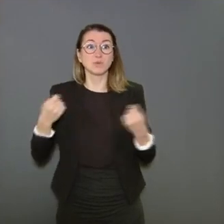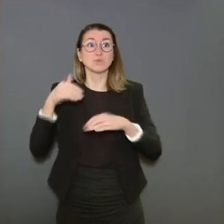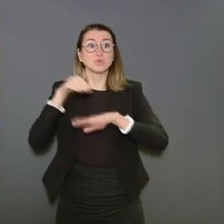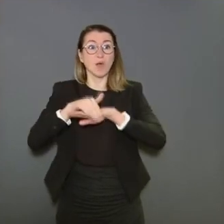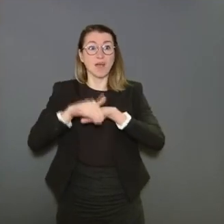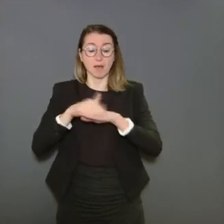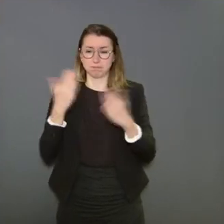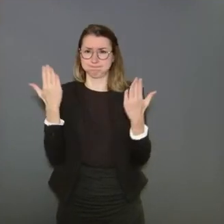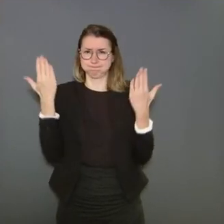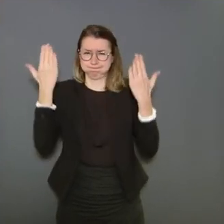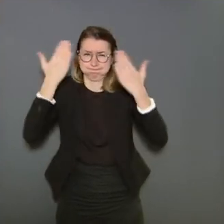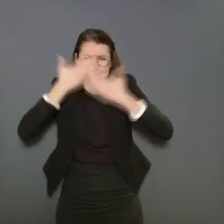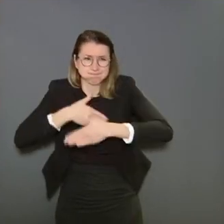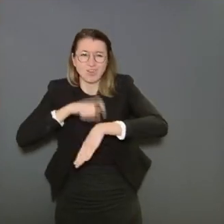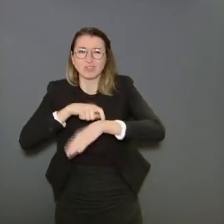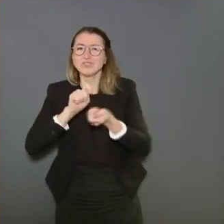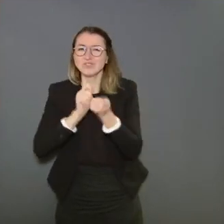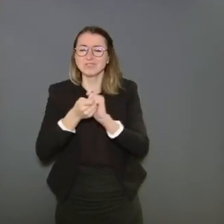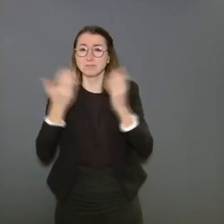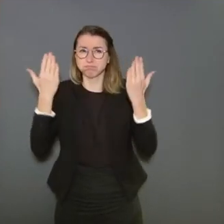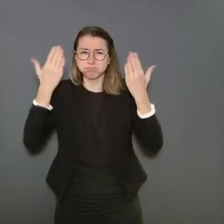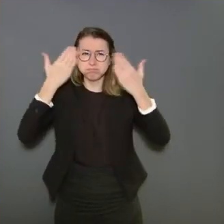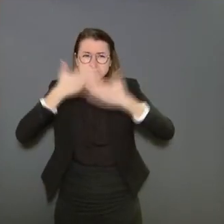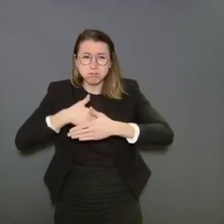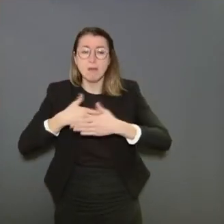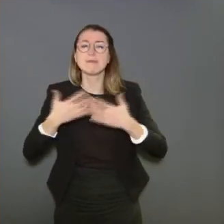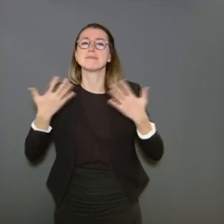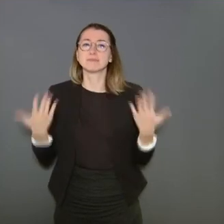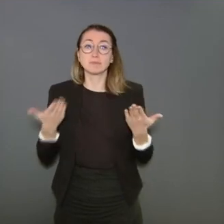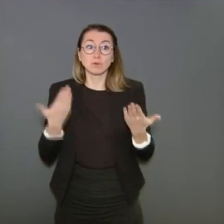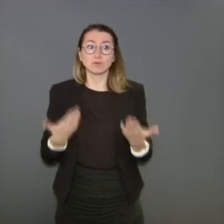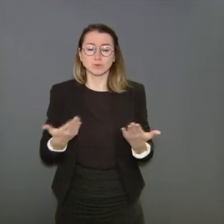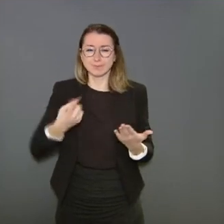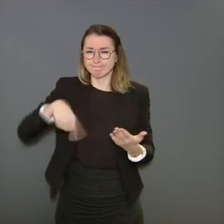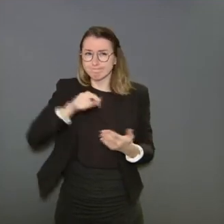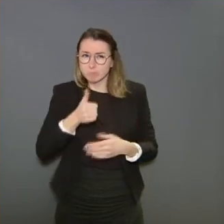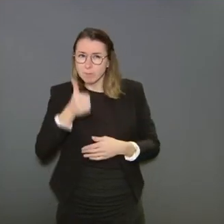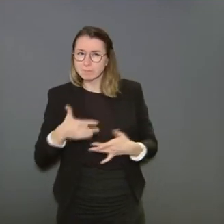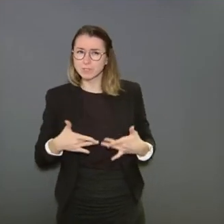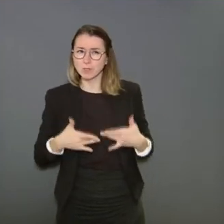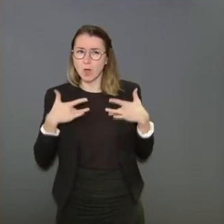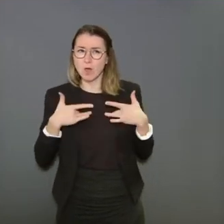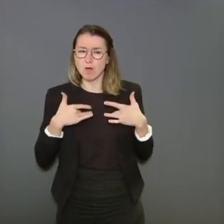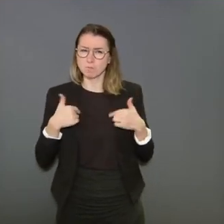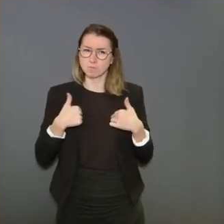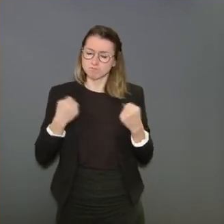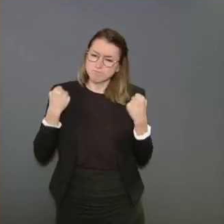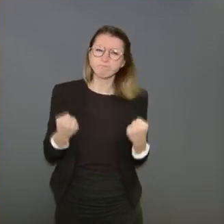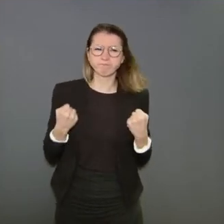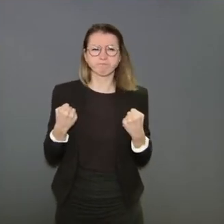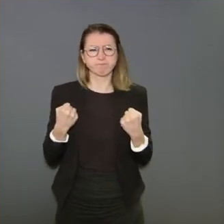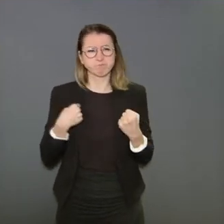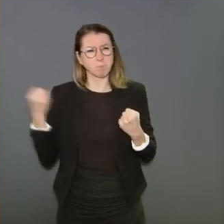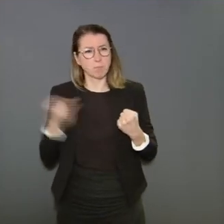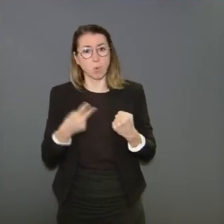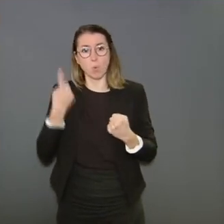'hui, vous-même, vous êtes suffisamment fort, vous pouvez peut-être être l'épaule sur laquelle une autre